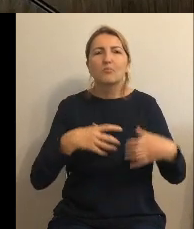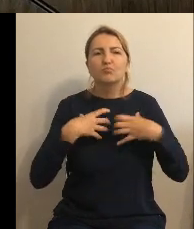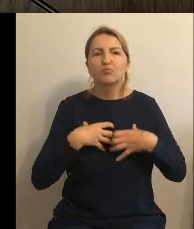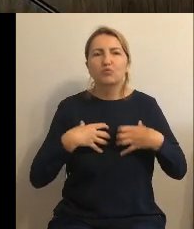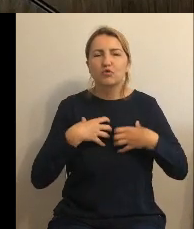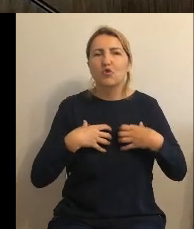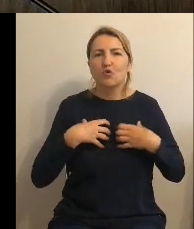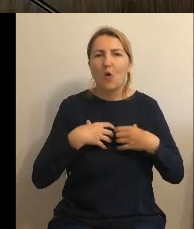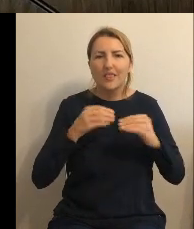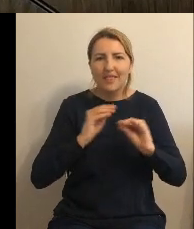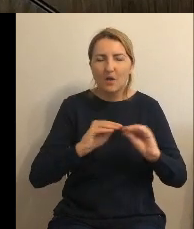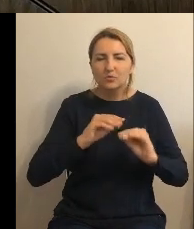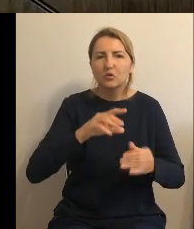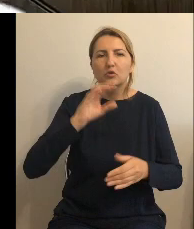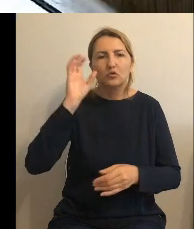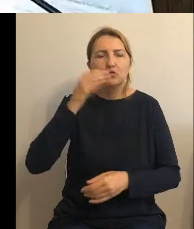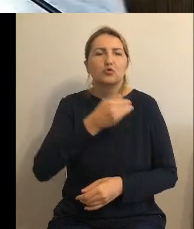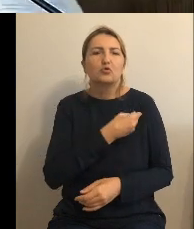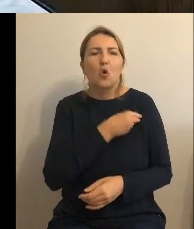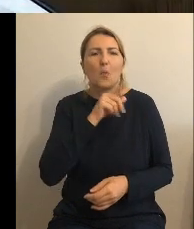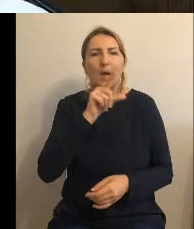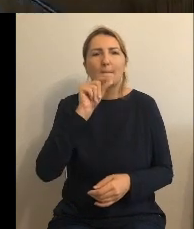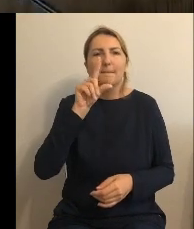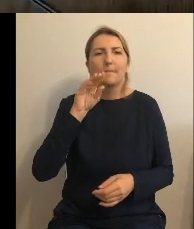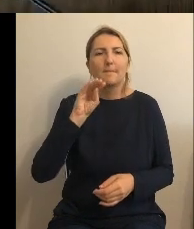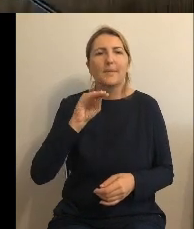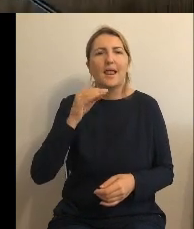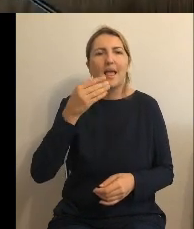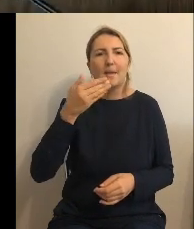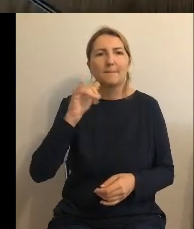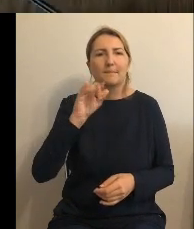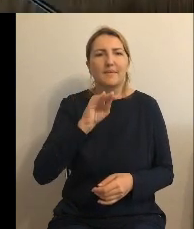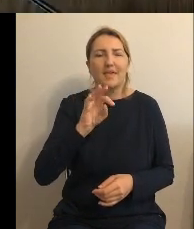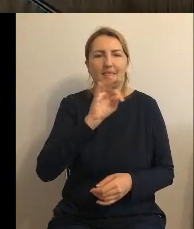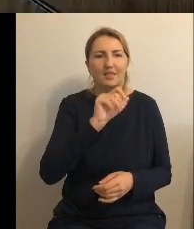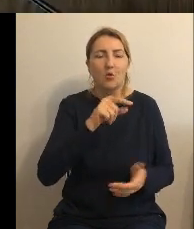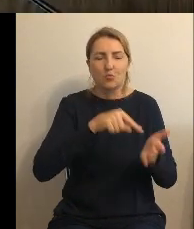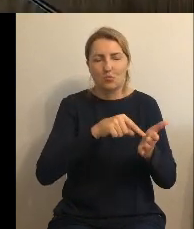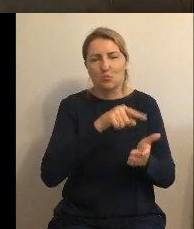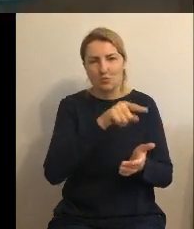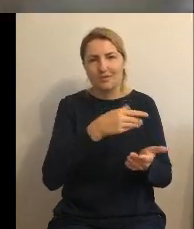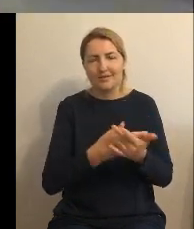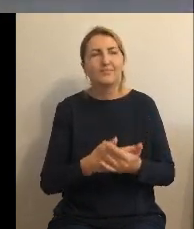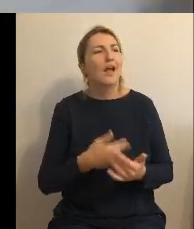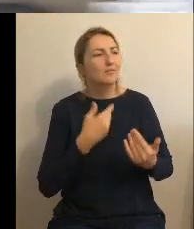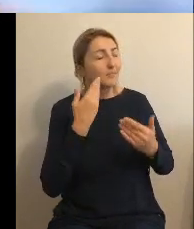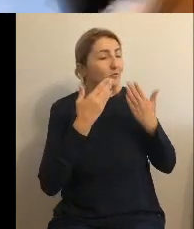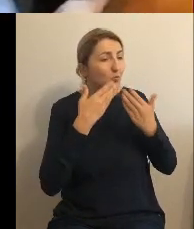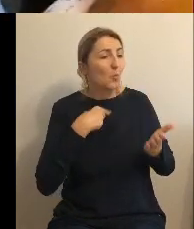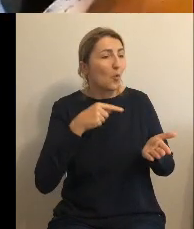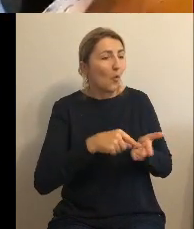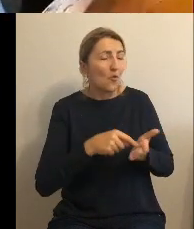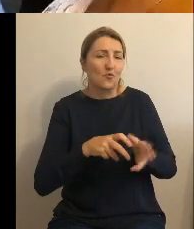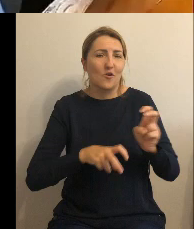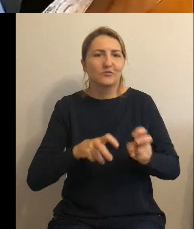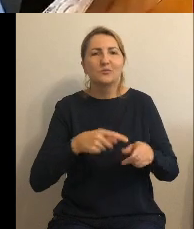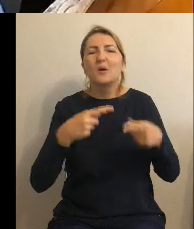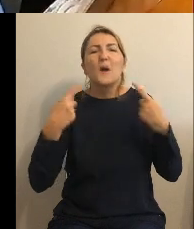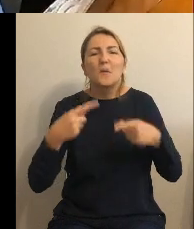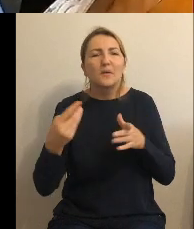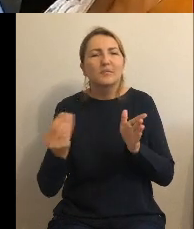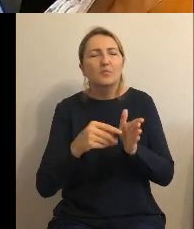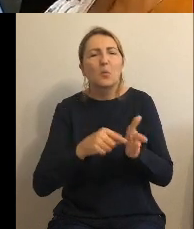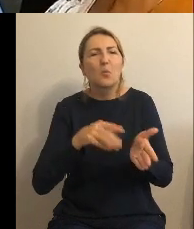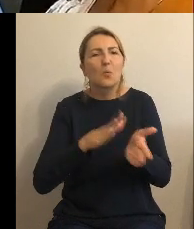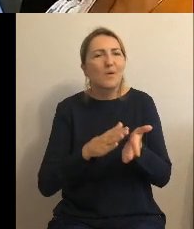szkoły dotyczy to. Bardzo dziękuję. O co mi chodzi? Nie jest to zawarte w uchwale, ale teraz mamy, że tak